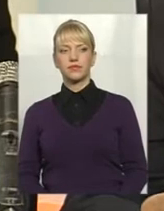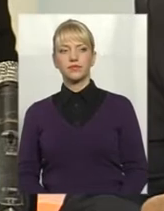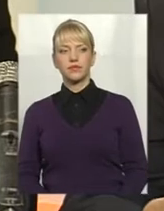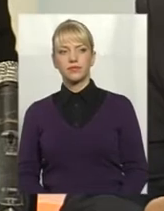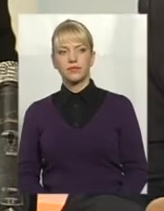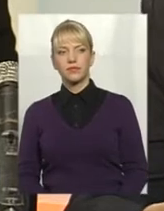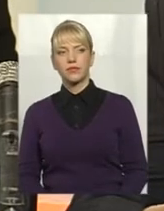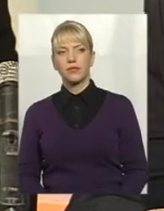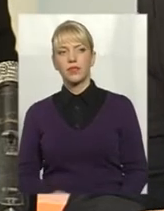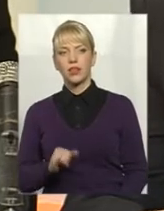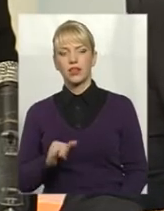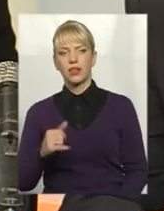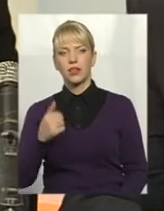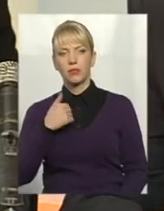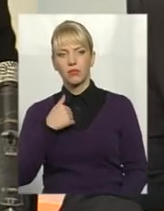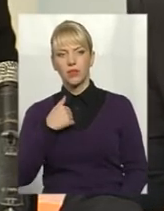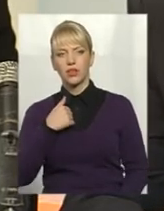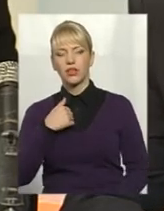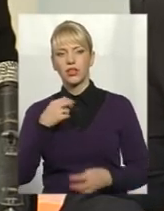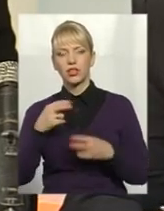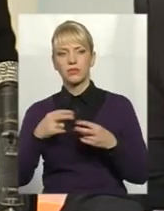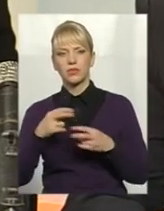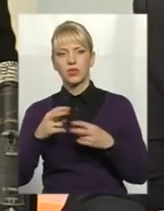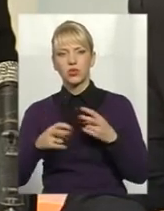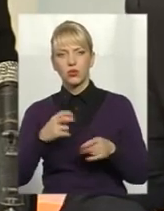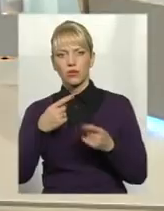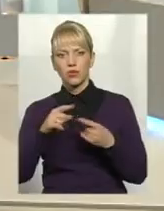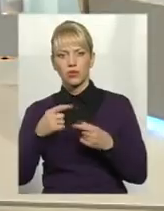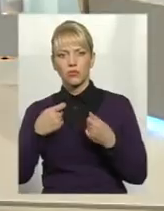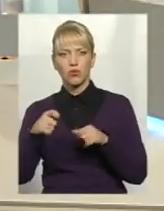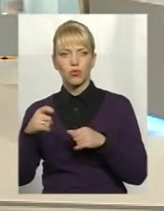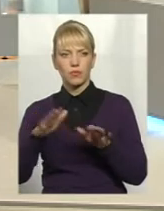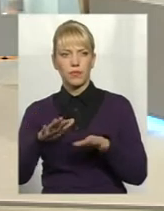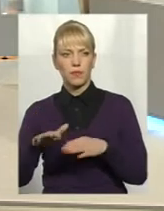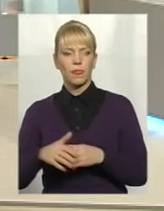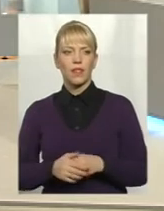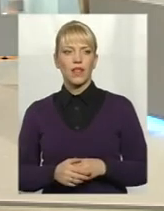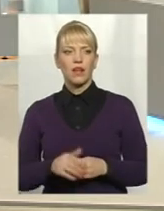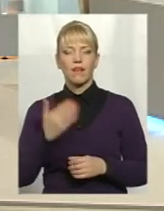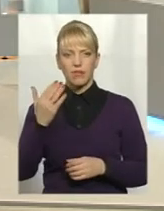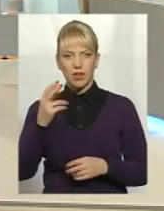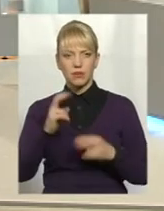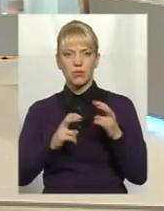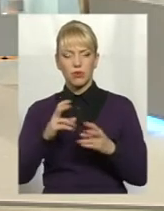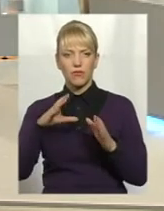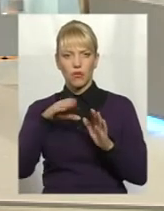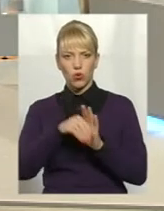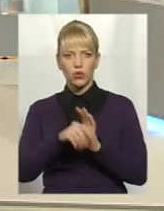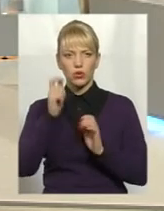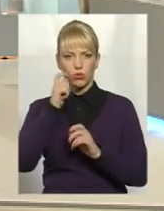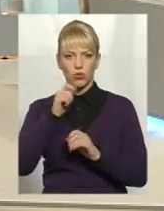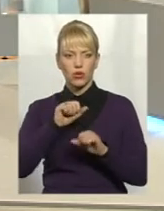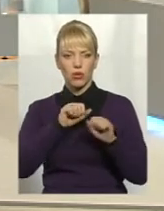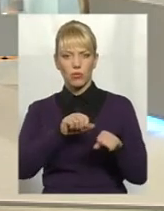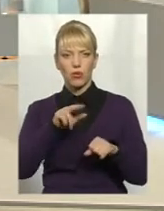надіють, що вони її доведуть до кінця. А ваше спеціальництво в Укроборонпром входить? Звичайно. І це ви на